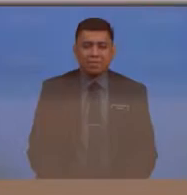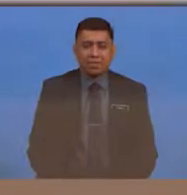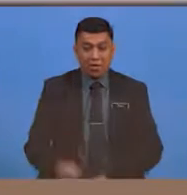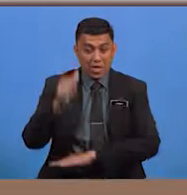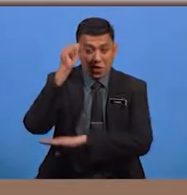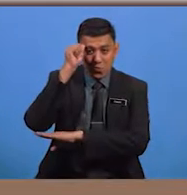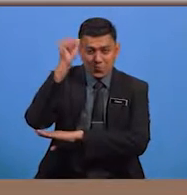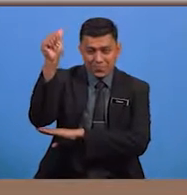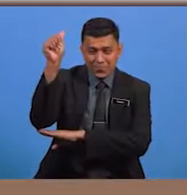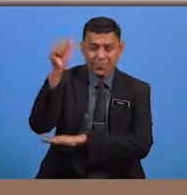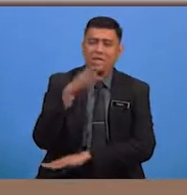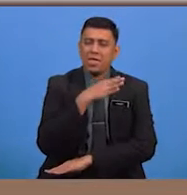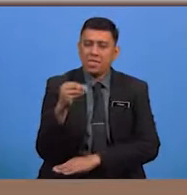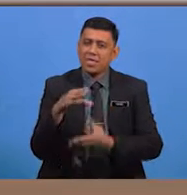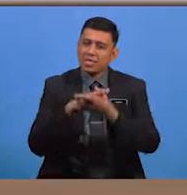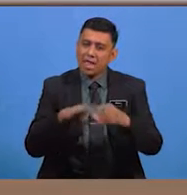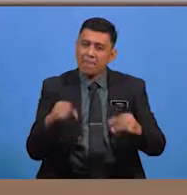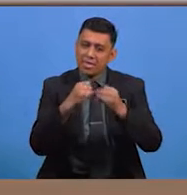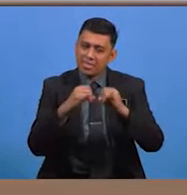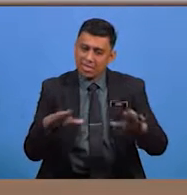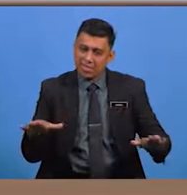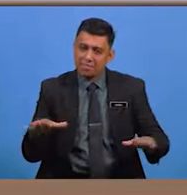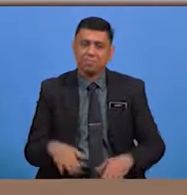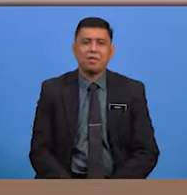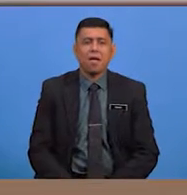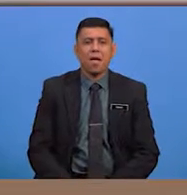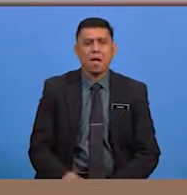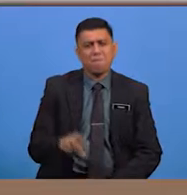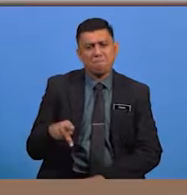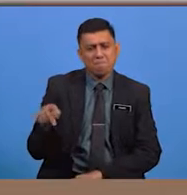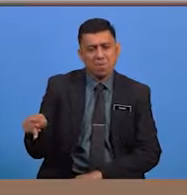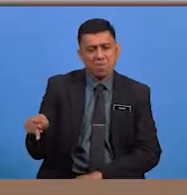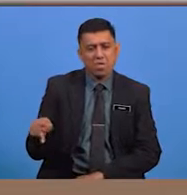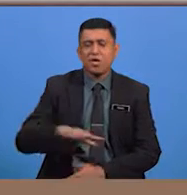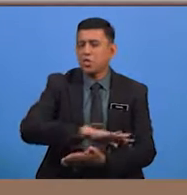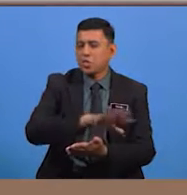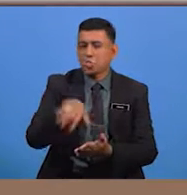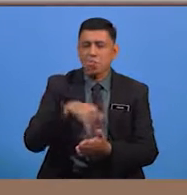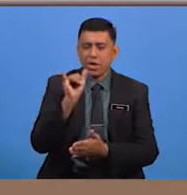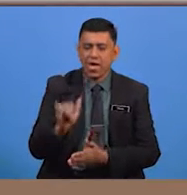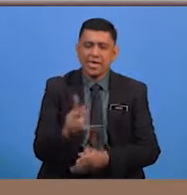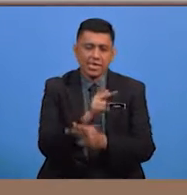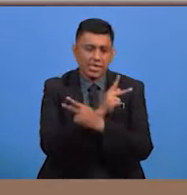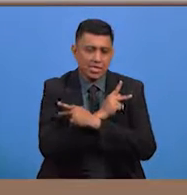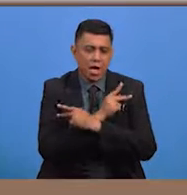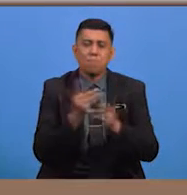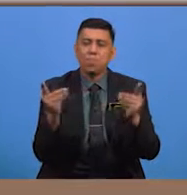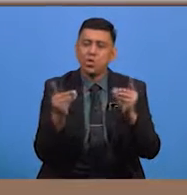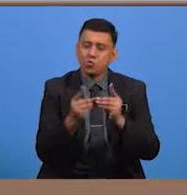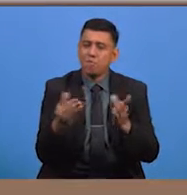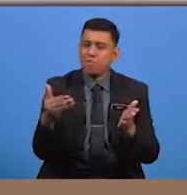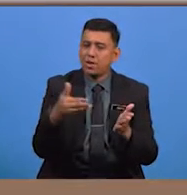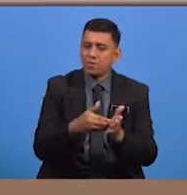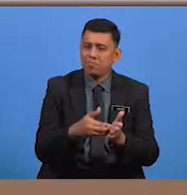Assalamualaikum dan selamat sejahtera para pelajar yang dikasihi. Kita bersuah lagi pada